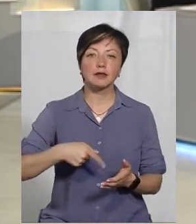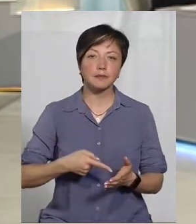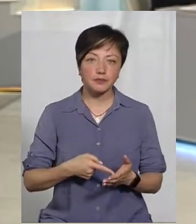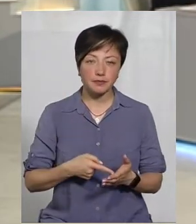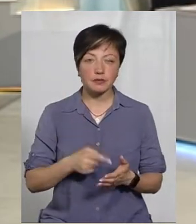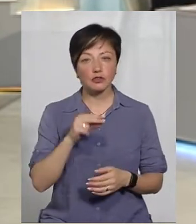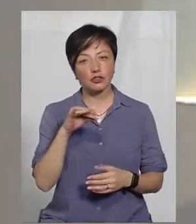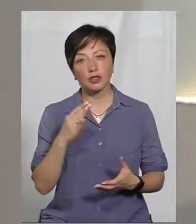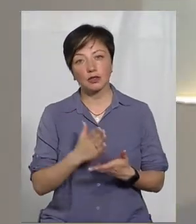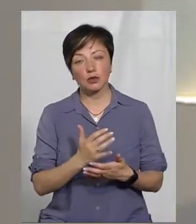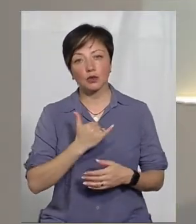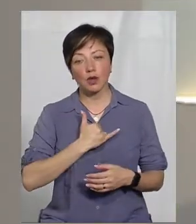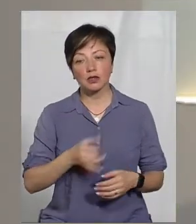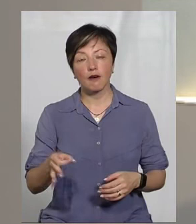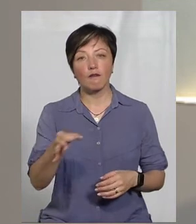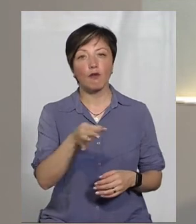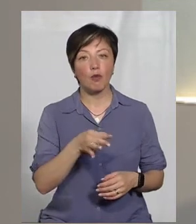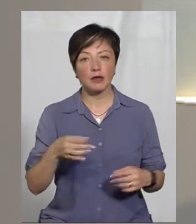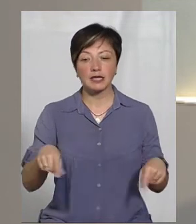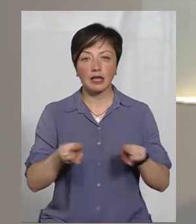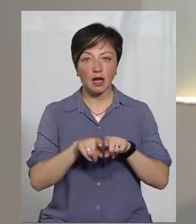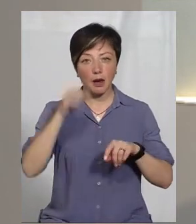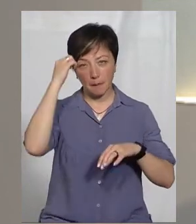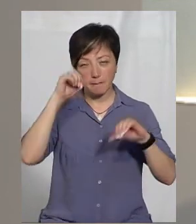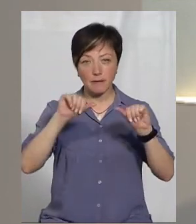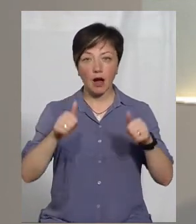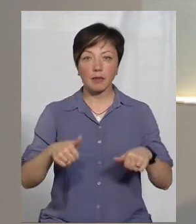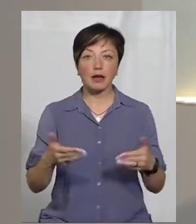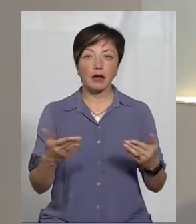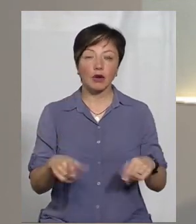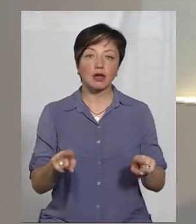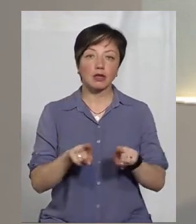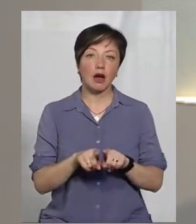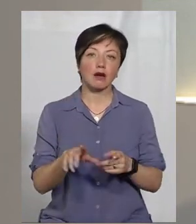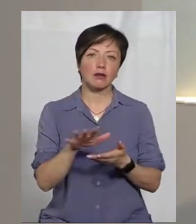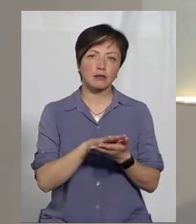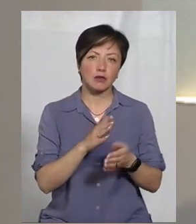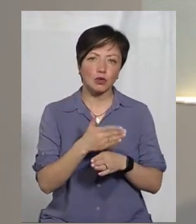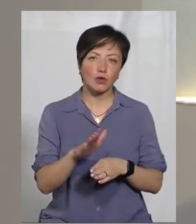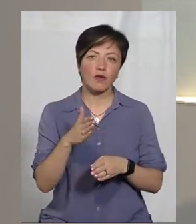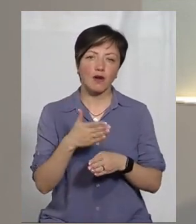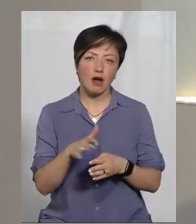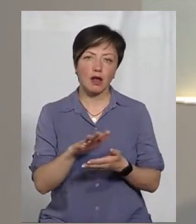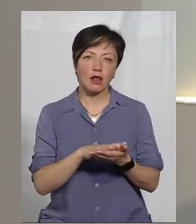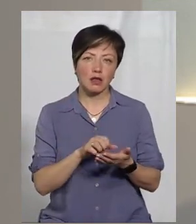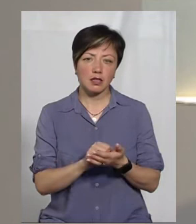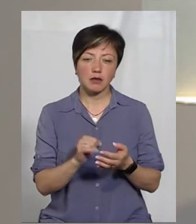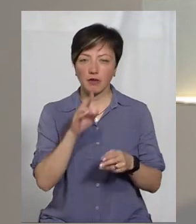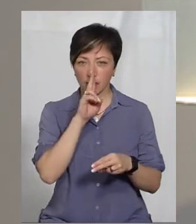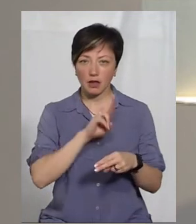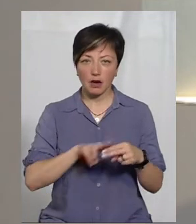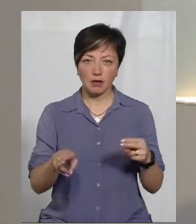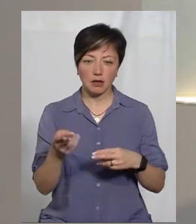а чи є у нас в області такі пам'ятки, які отак от руйнувалися, руйнувалися, і ми їх